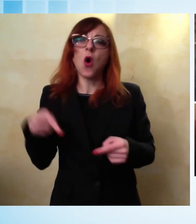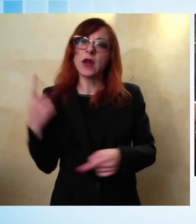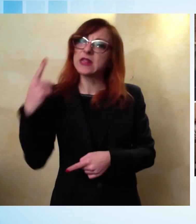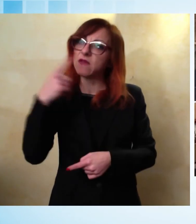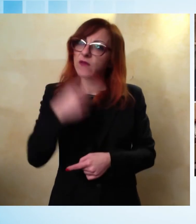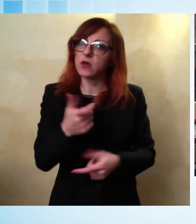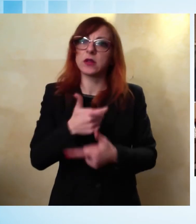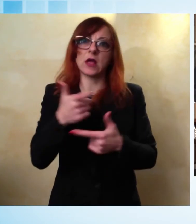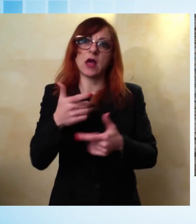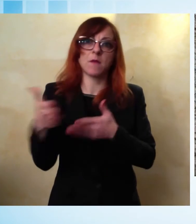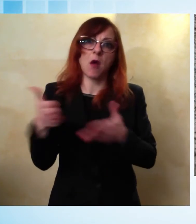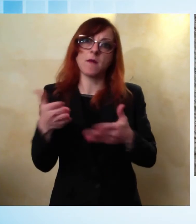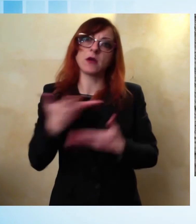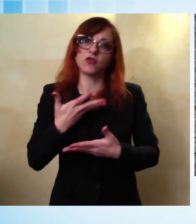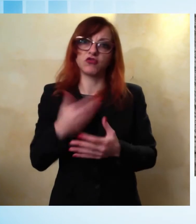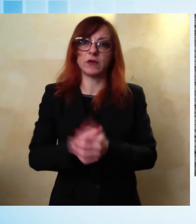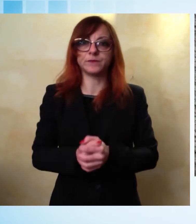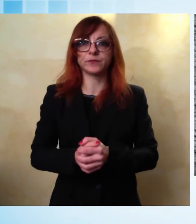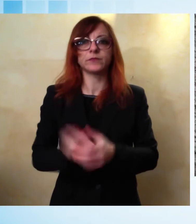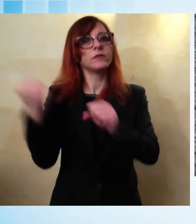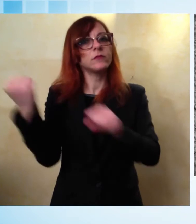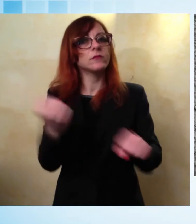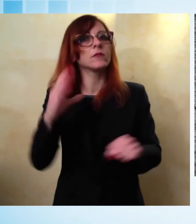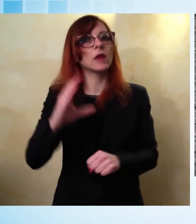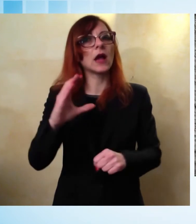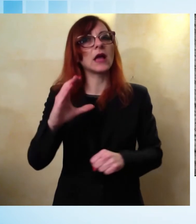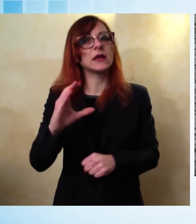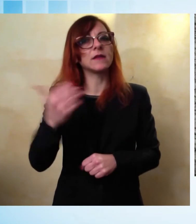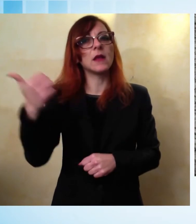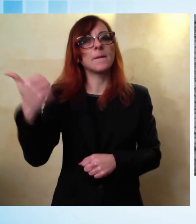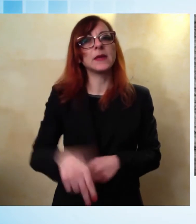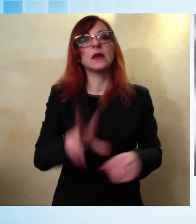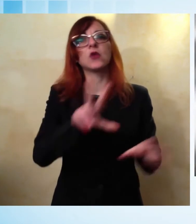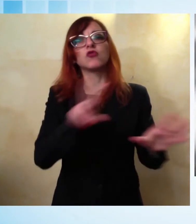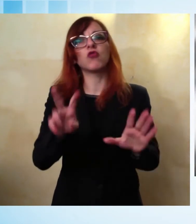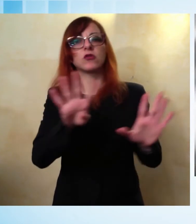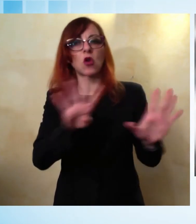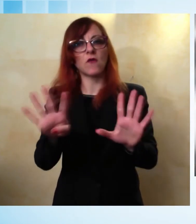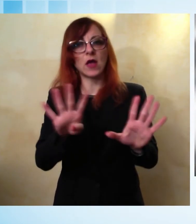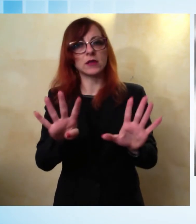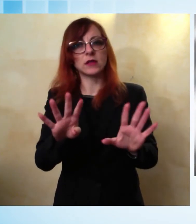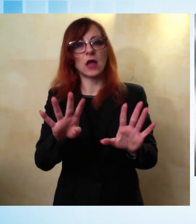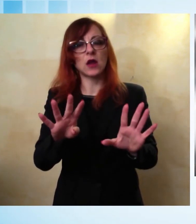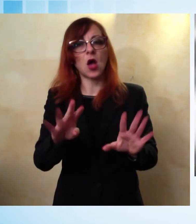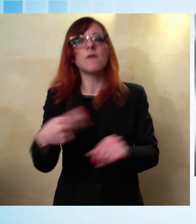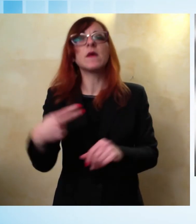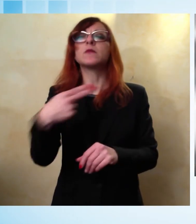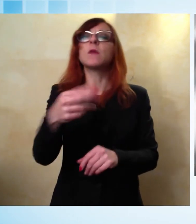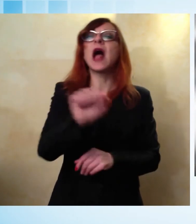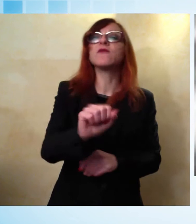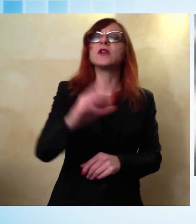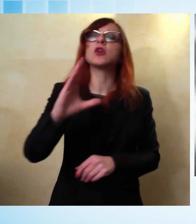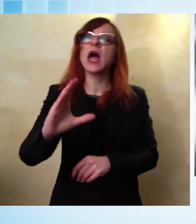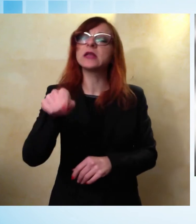nasce la fondazione Catarsini 1899, intitolata al pittore toscano dell'emozione per eccellenza,